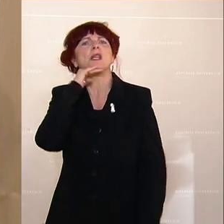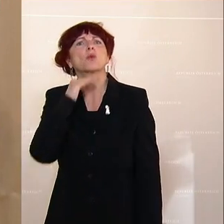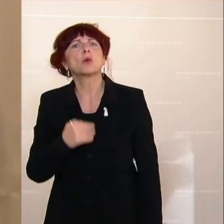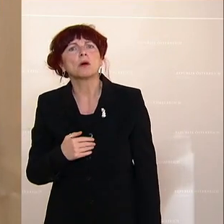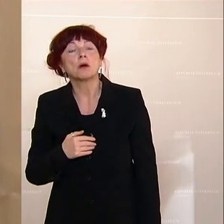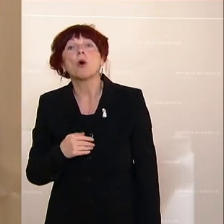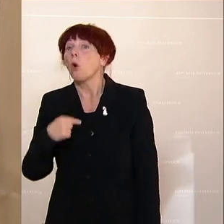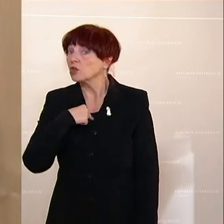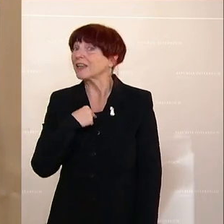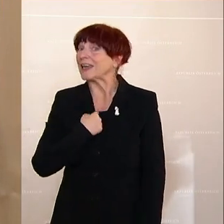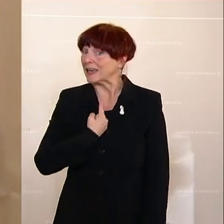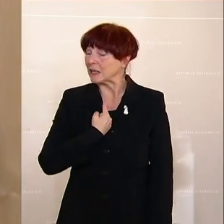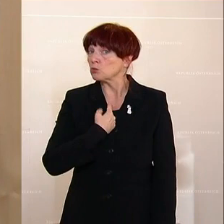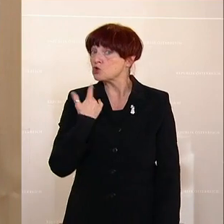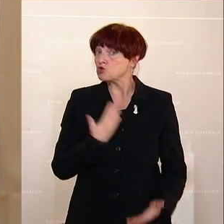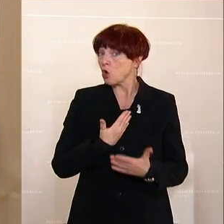Steinacker.